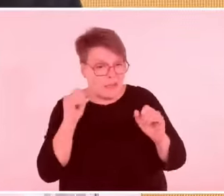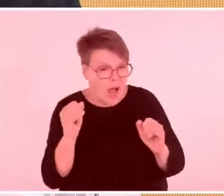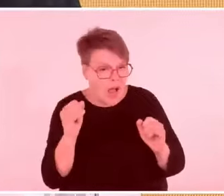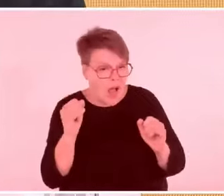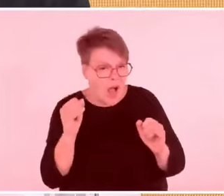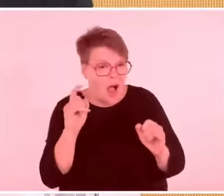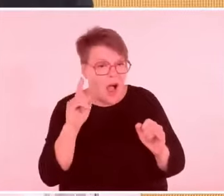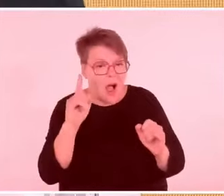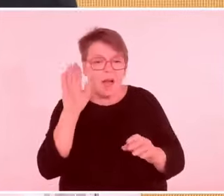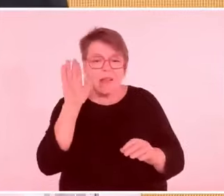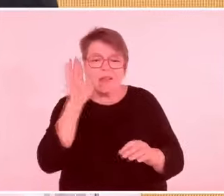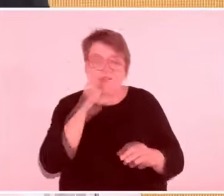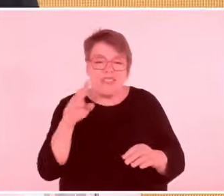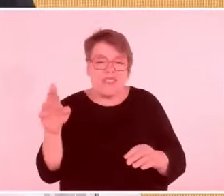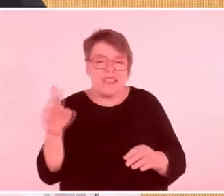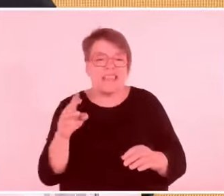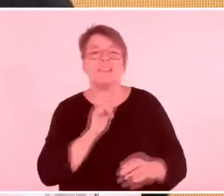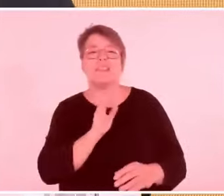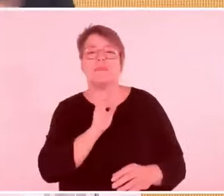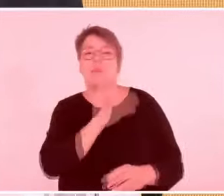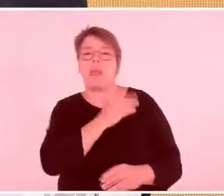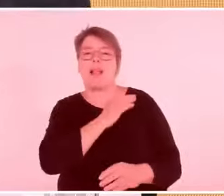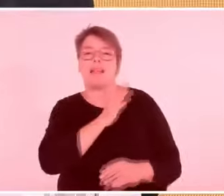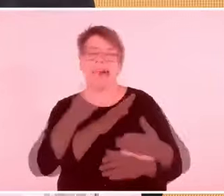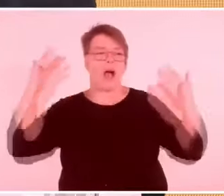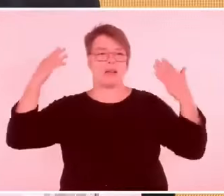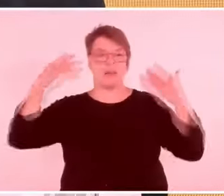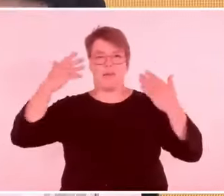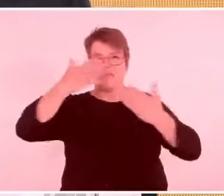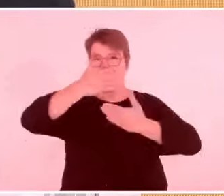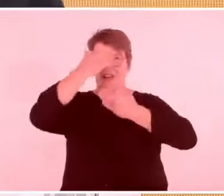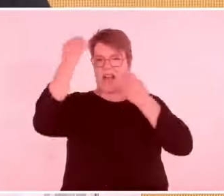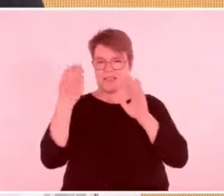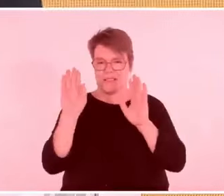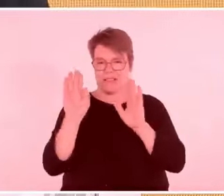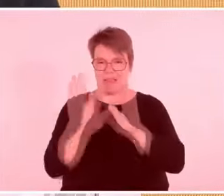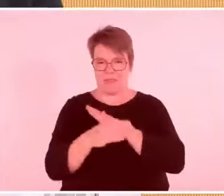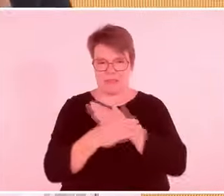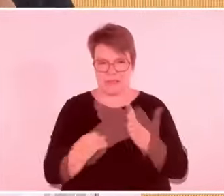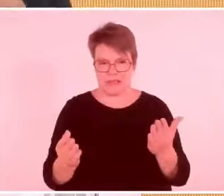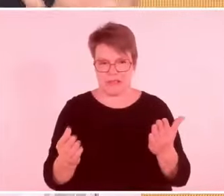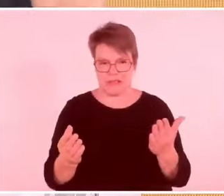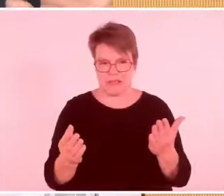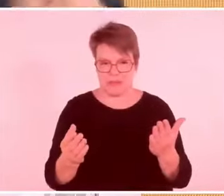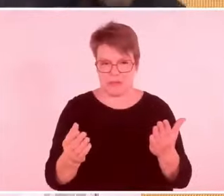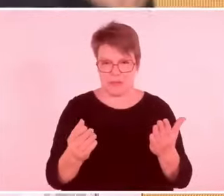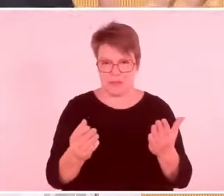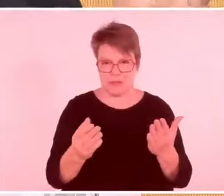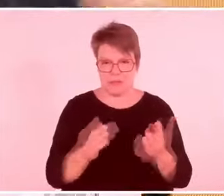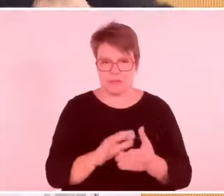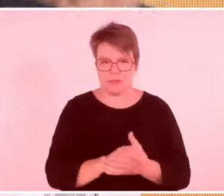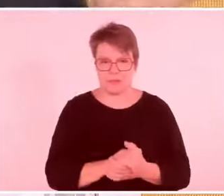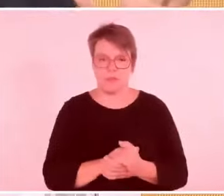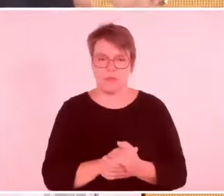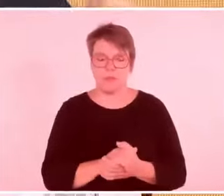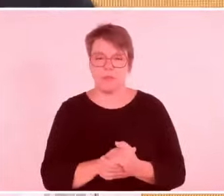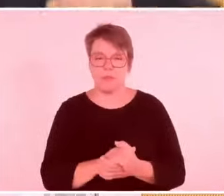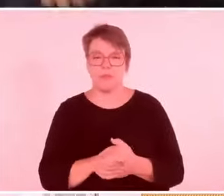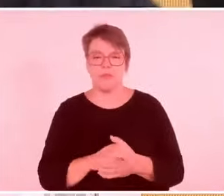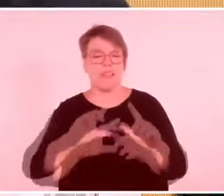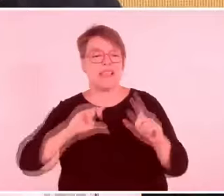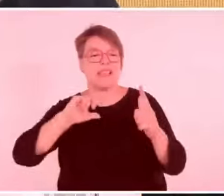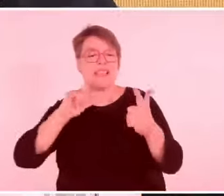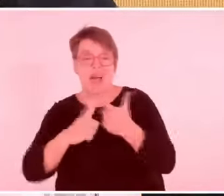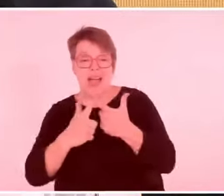dass man irgendwie einen Mittelweg finden soll zwischen den beiden Extremen. Viele meiner Freunde sagen das. Auf der einen Seite, ja,